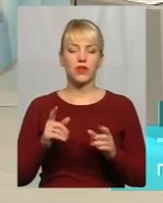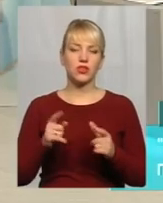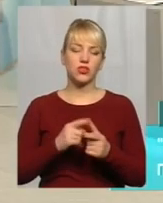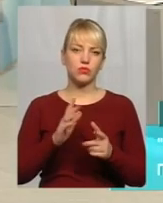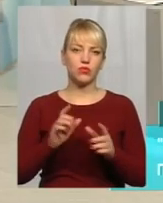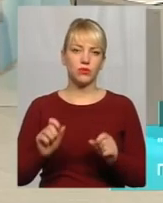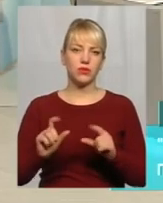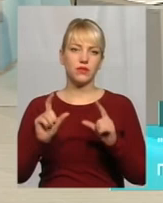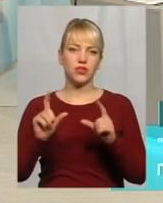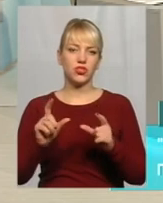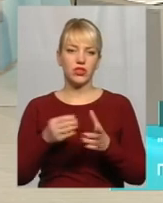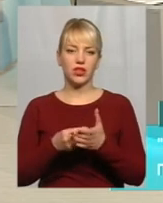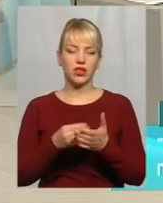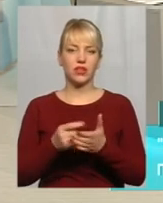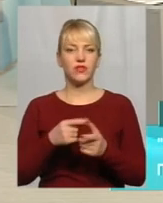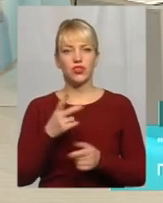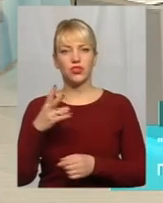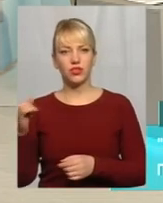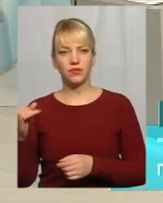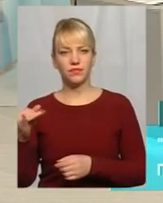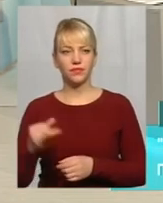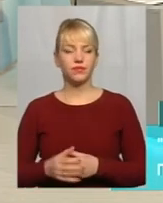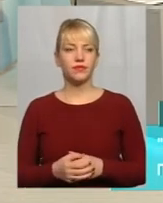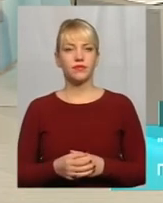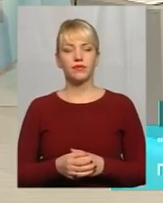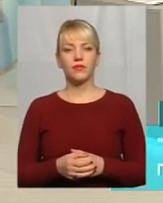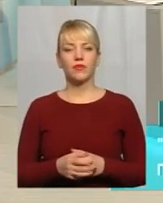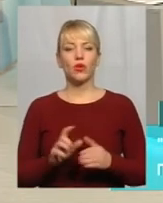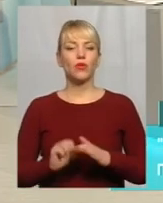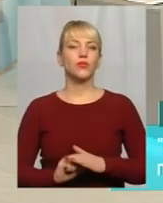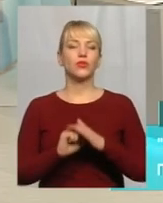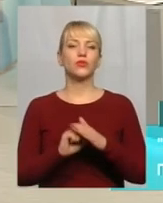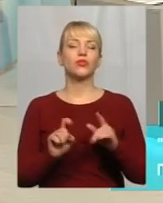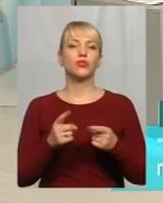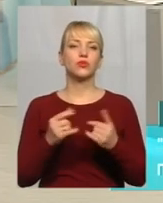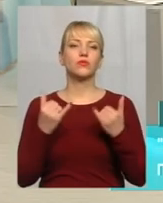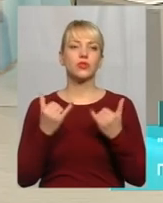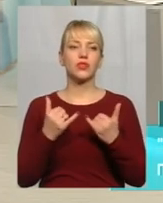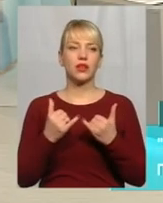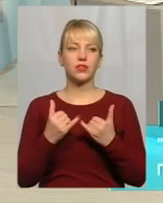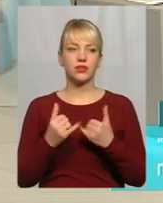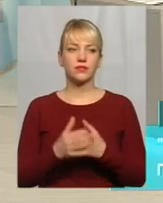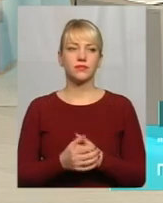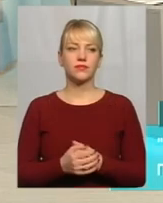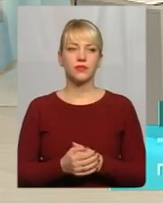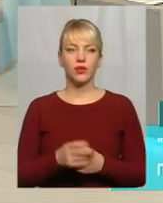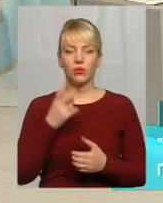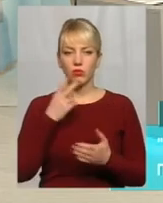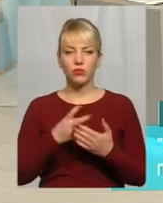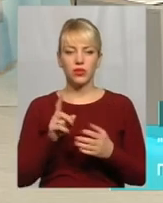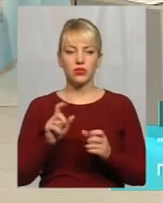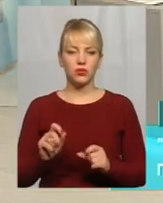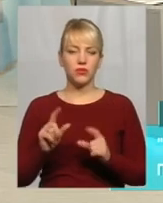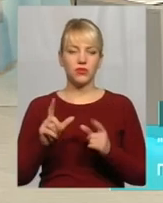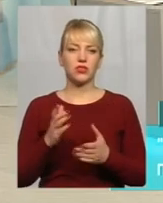тариф чи ні? Обґрунтуєте, чому саме зараз ми побачили, що він здійшує?